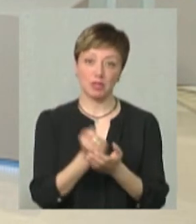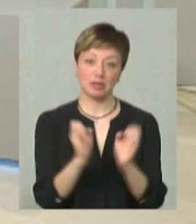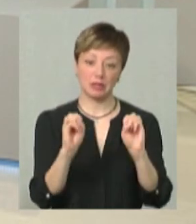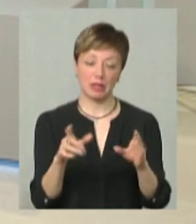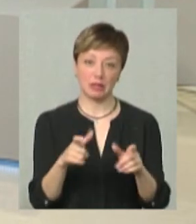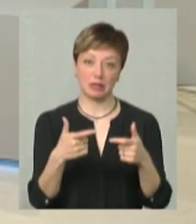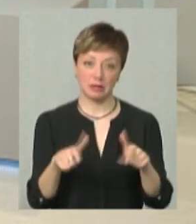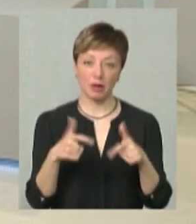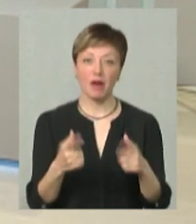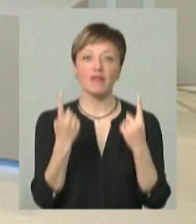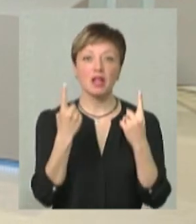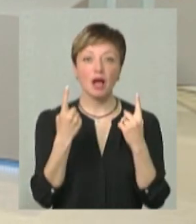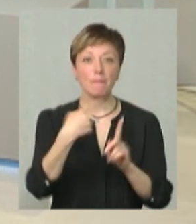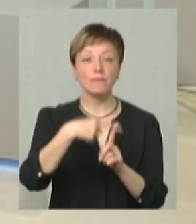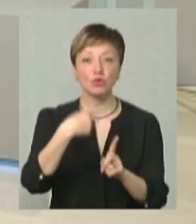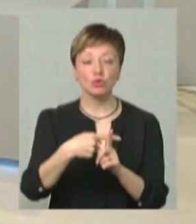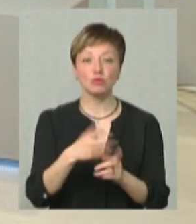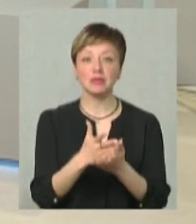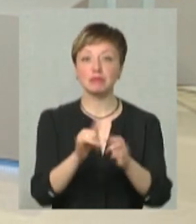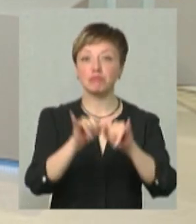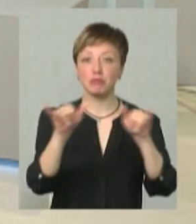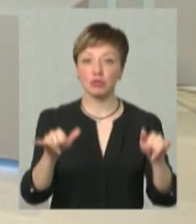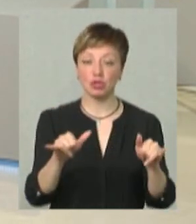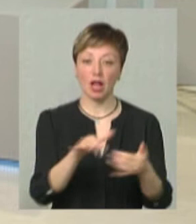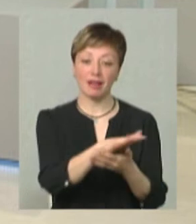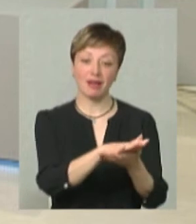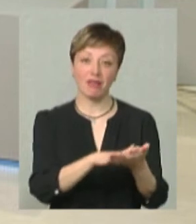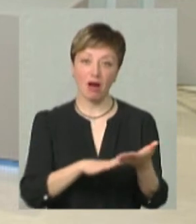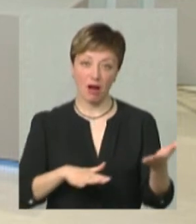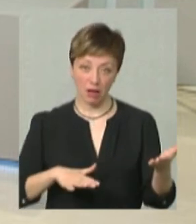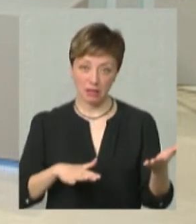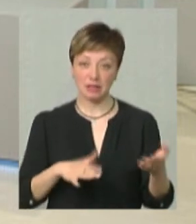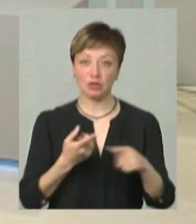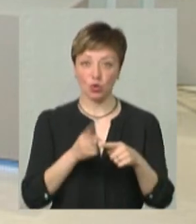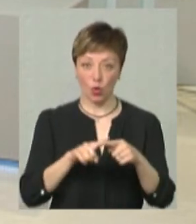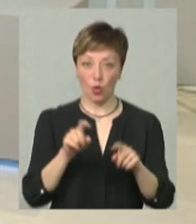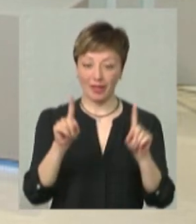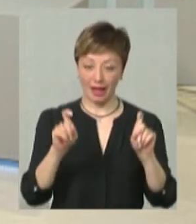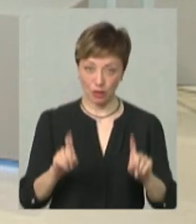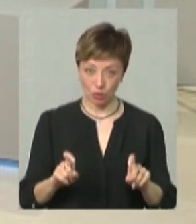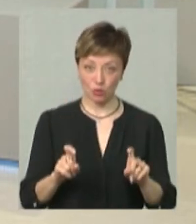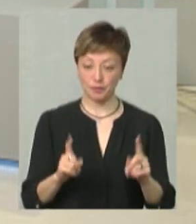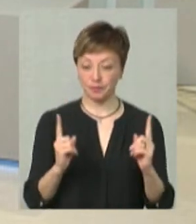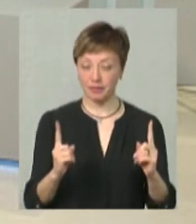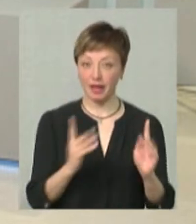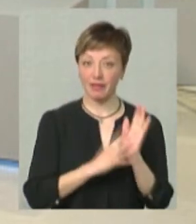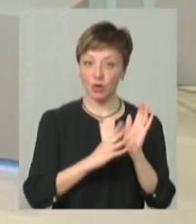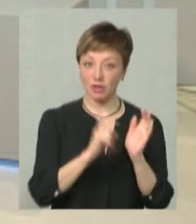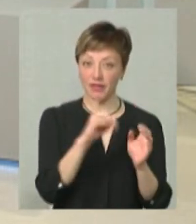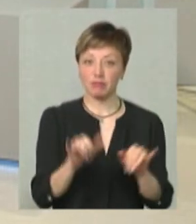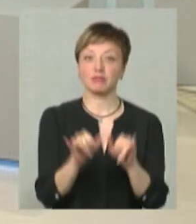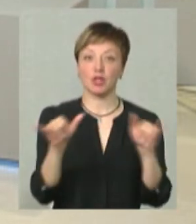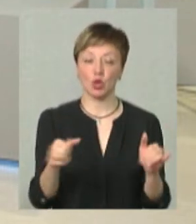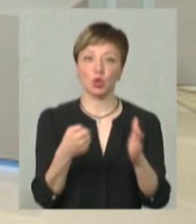скласти. Великим позитивом є те, що збільшили тривалість національного мультипредметного тесту і з 90 хвилин